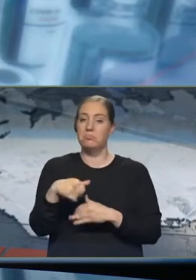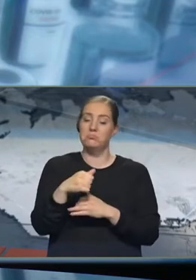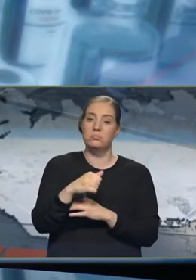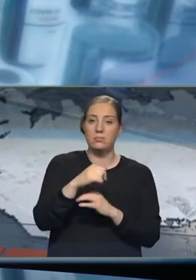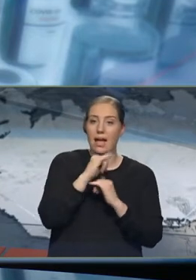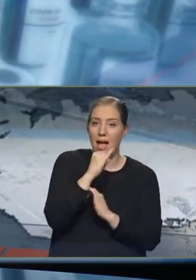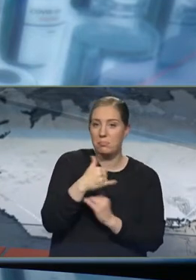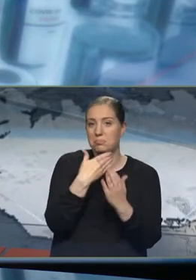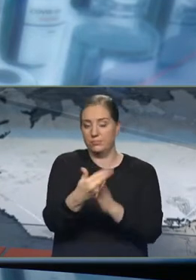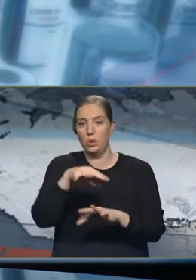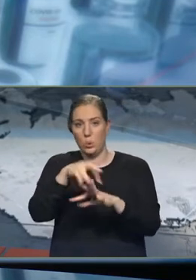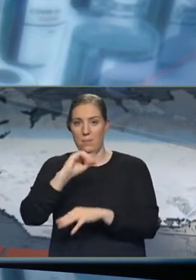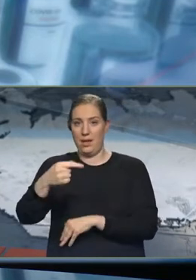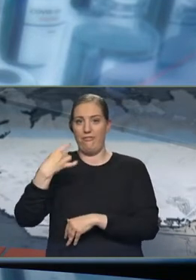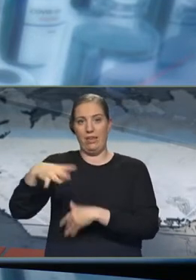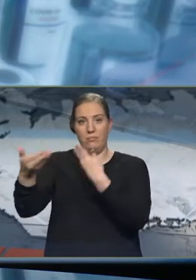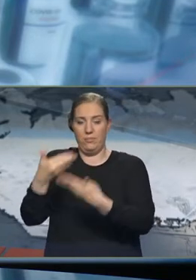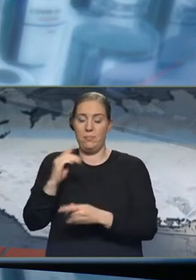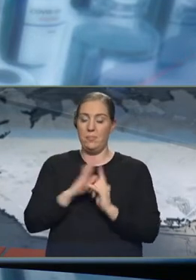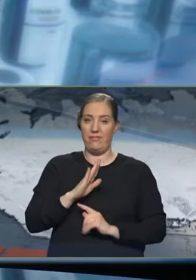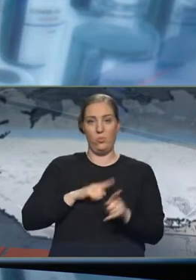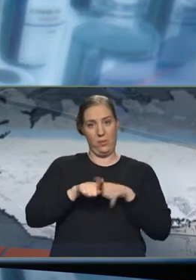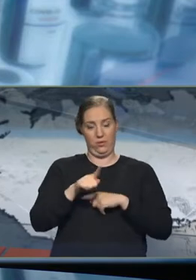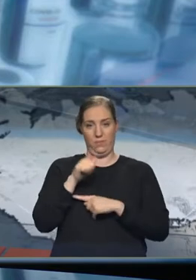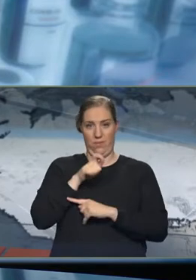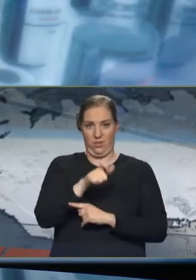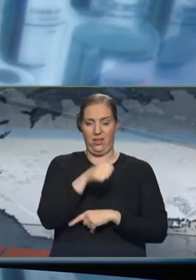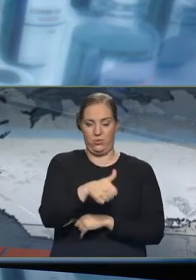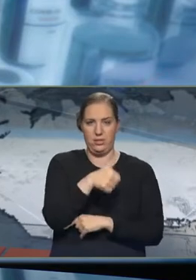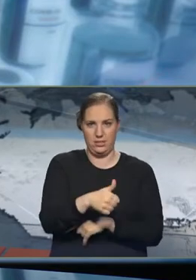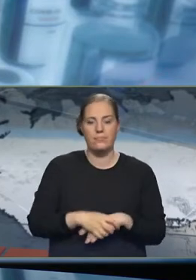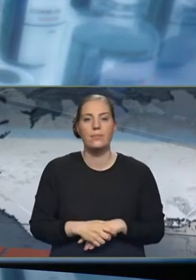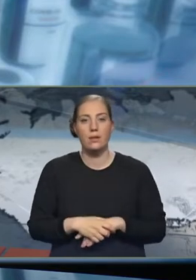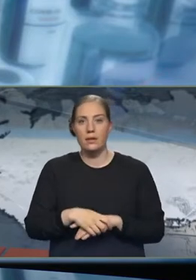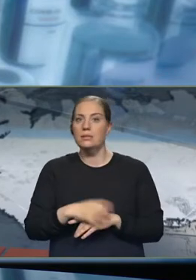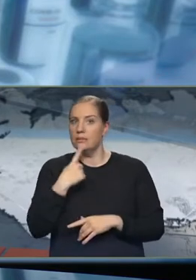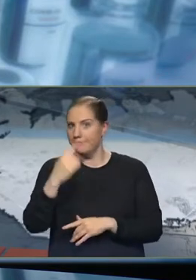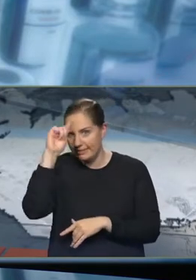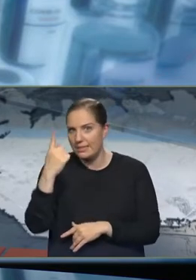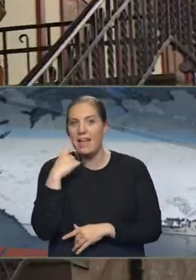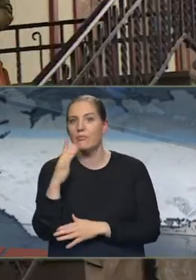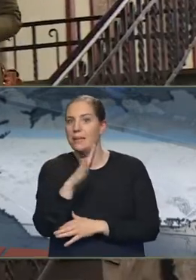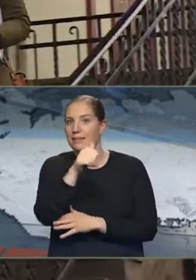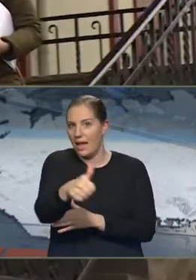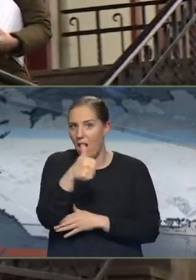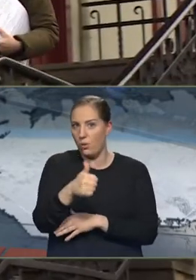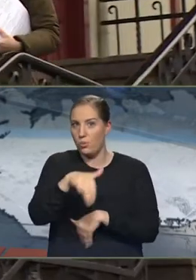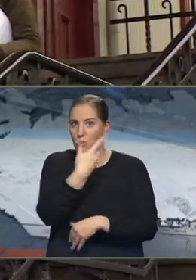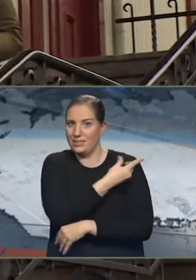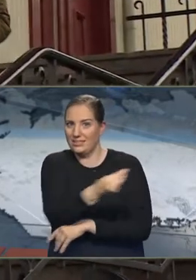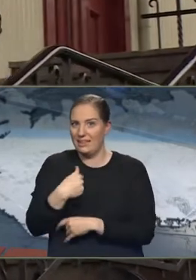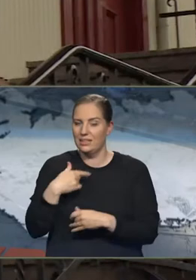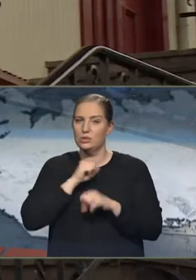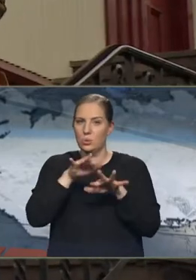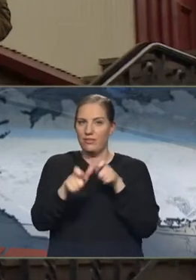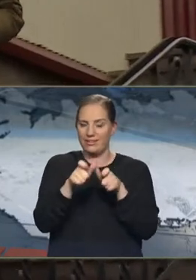enn þeim fyrsta. Sjórnvöld hafa með